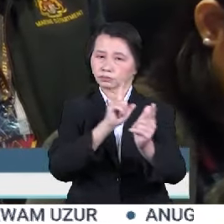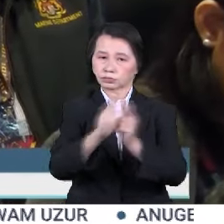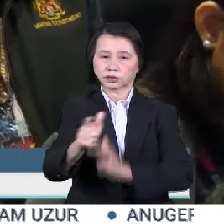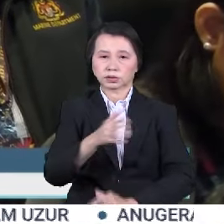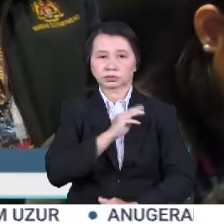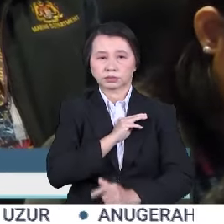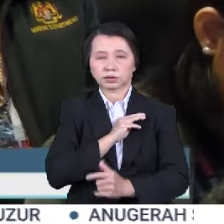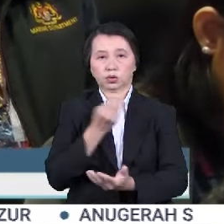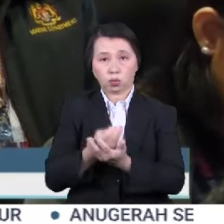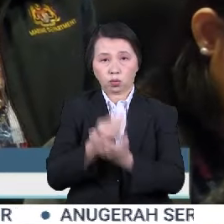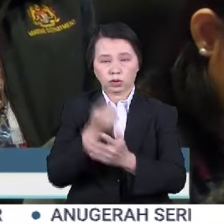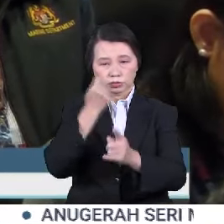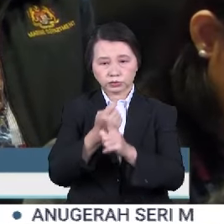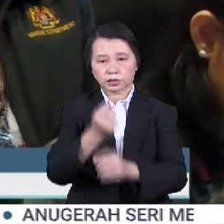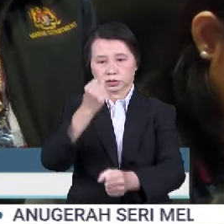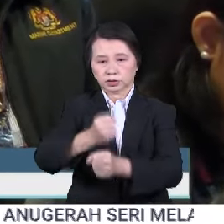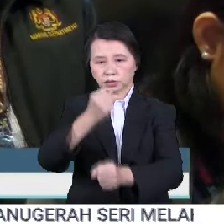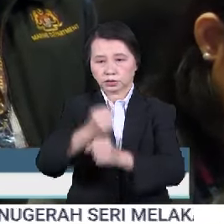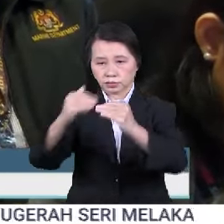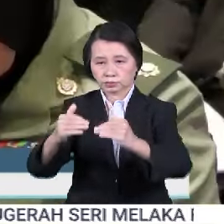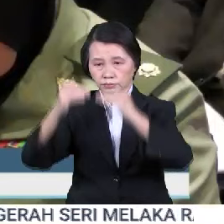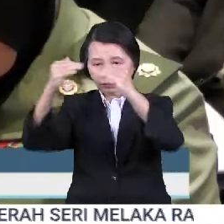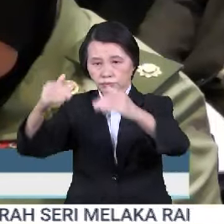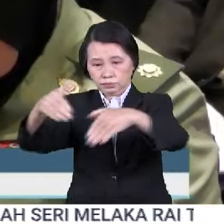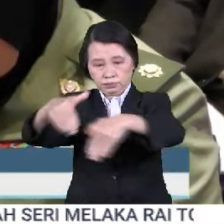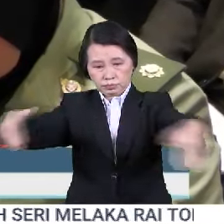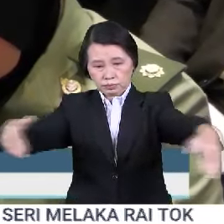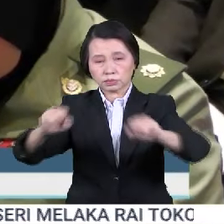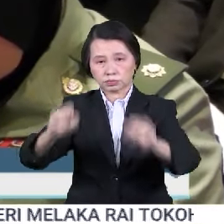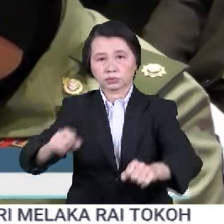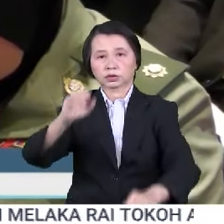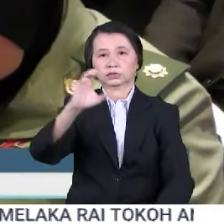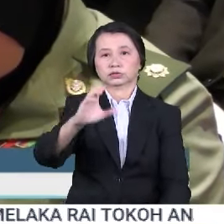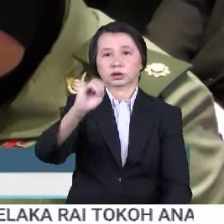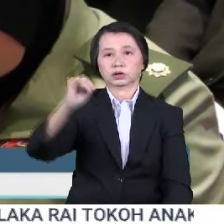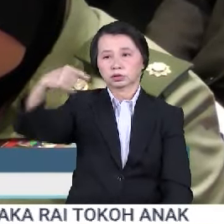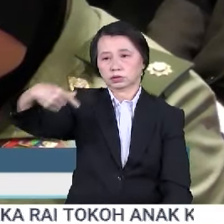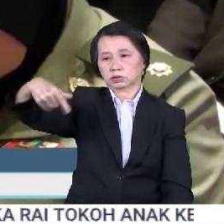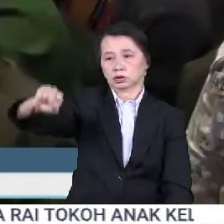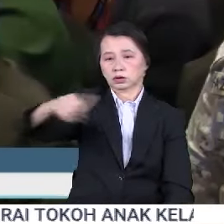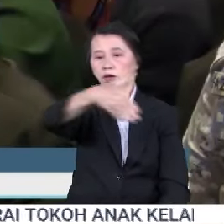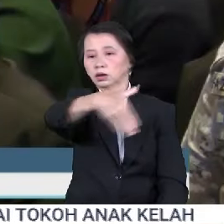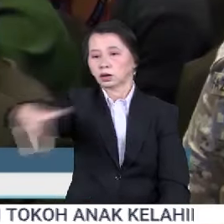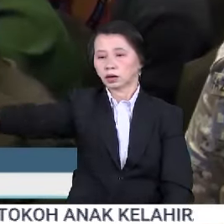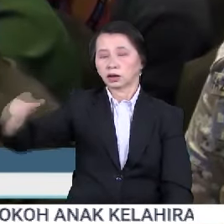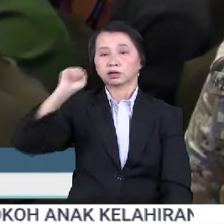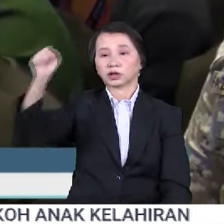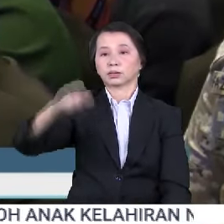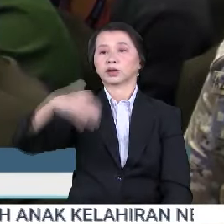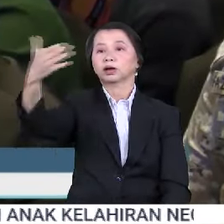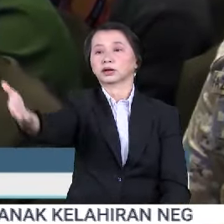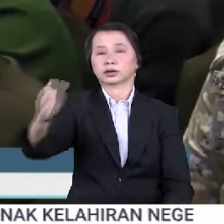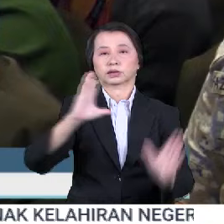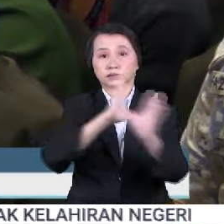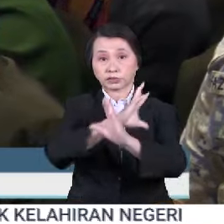Kewangan bagi tujuan memulakan kerja-kerja menerit taraf prasarana dan keupayaan CIQS di sempadan Sabah dan Sarawak.